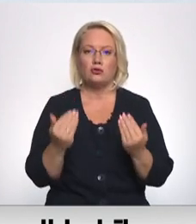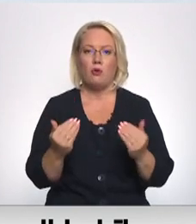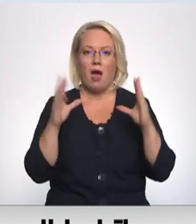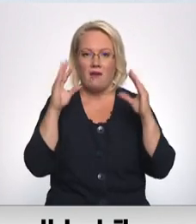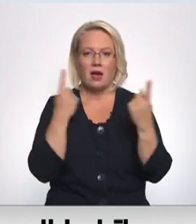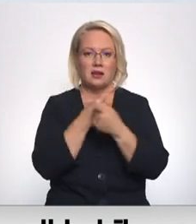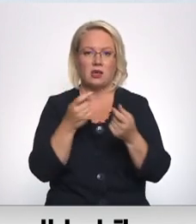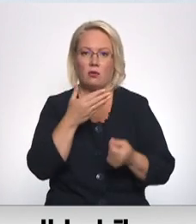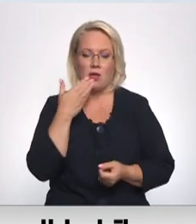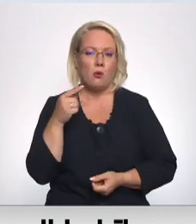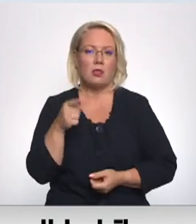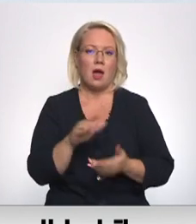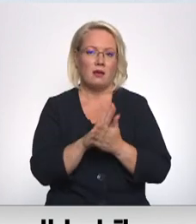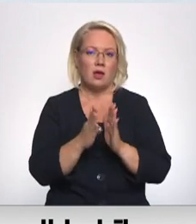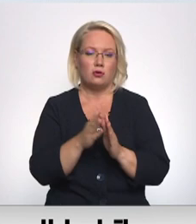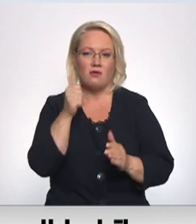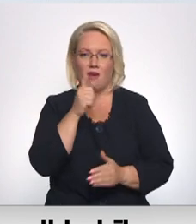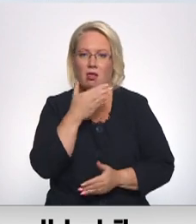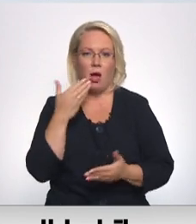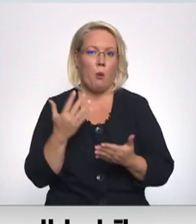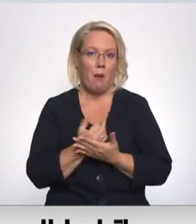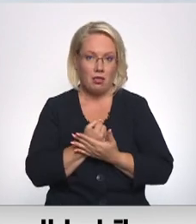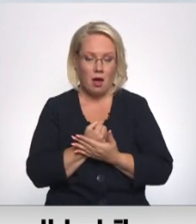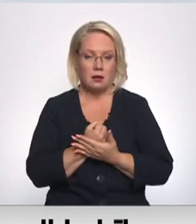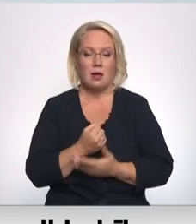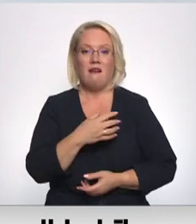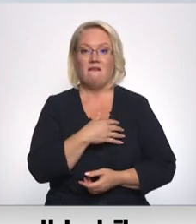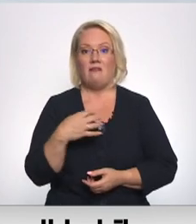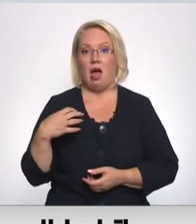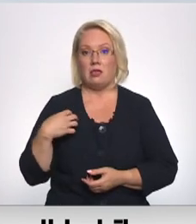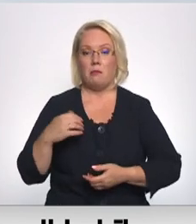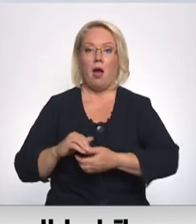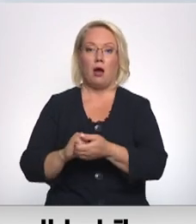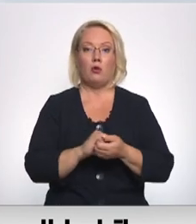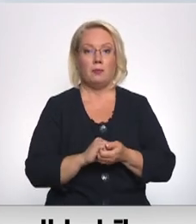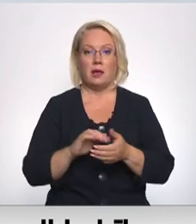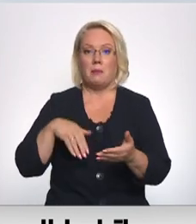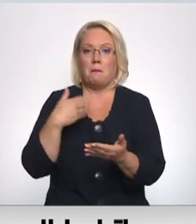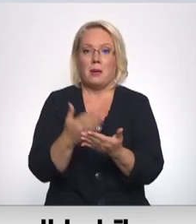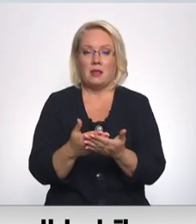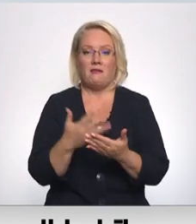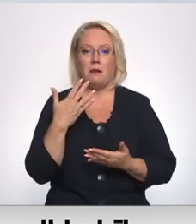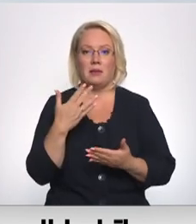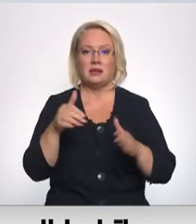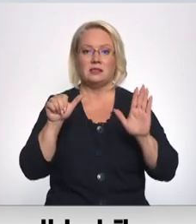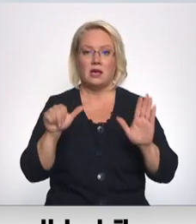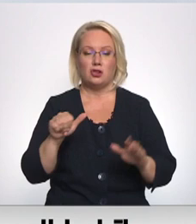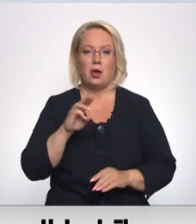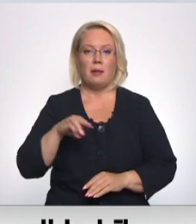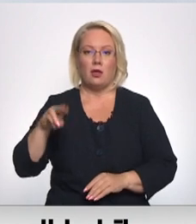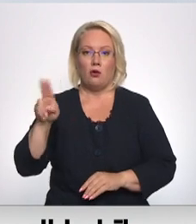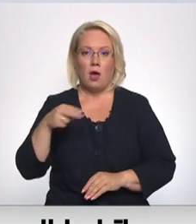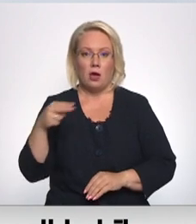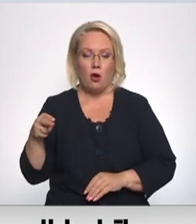jo tāds vienošanās pagaidām nav panākta. Valdība arotbiedrībai piedāvā 56 miljonus eiro